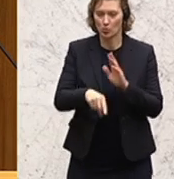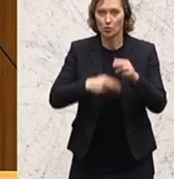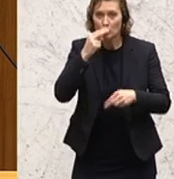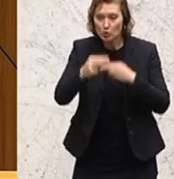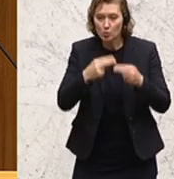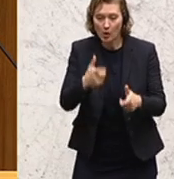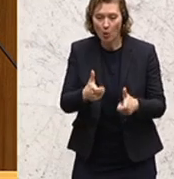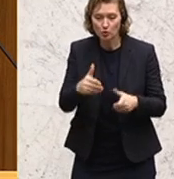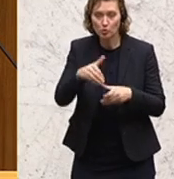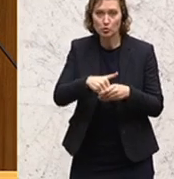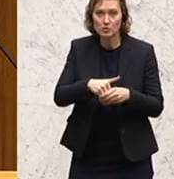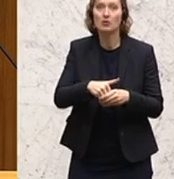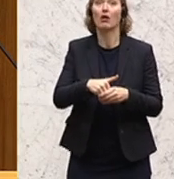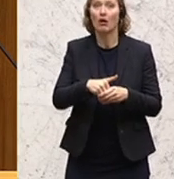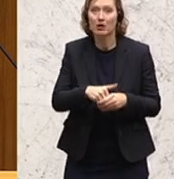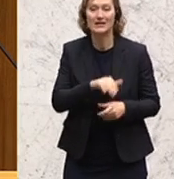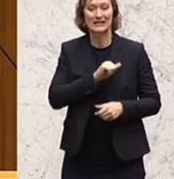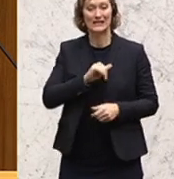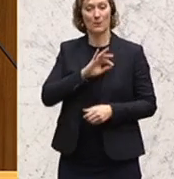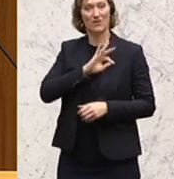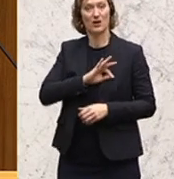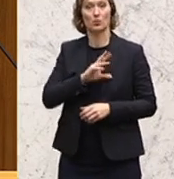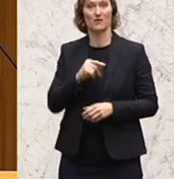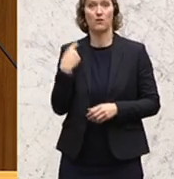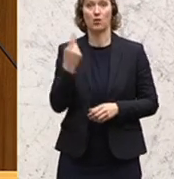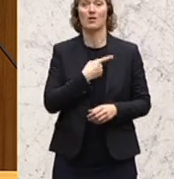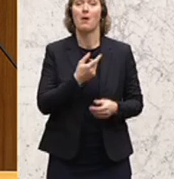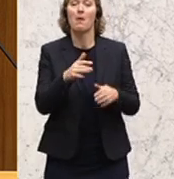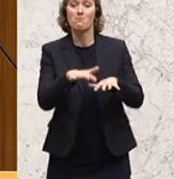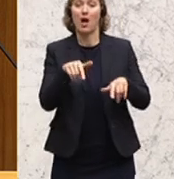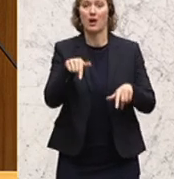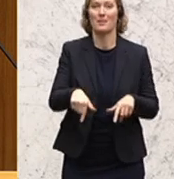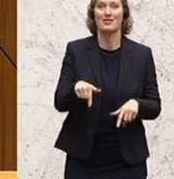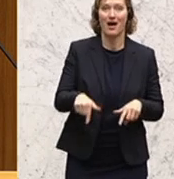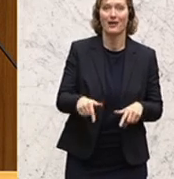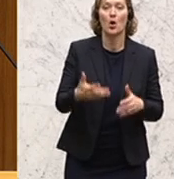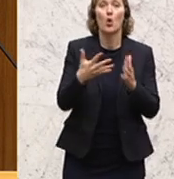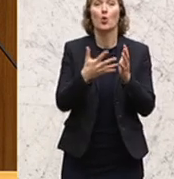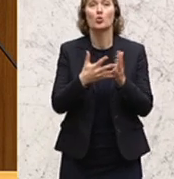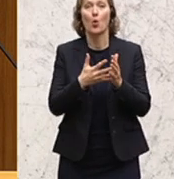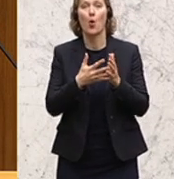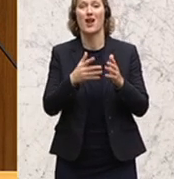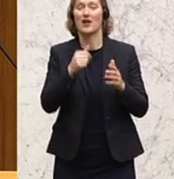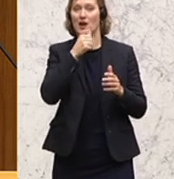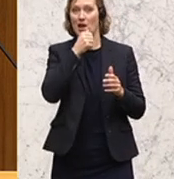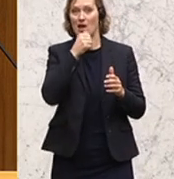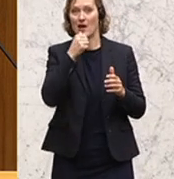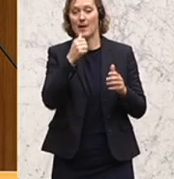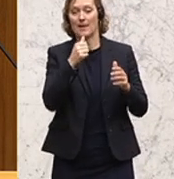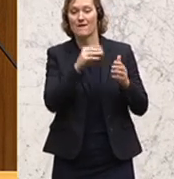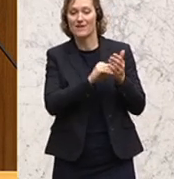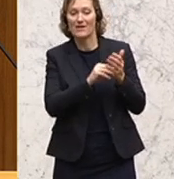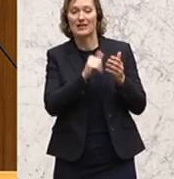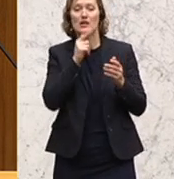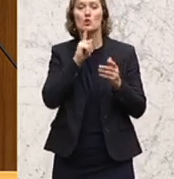bedeute auch eine Selbstverpflichtung für die Parlamentarier, dieses Kontrollinstrument nicht nur für Selbstdarstellung und